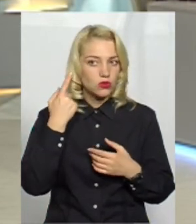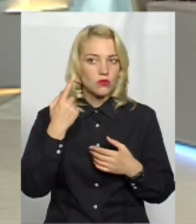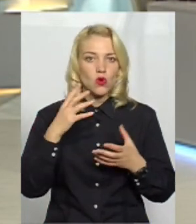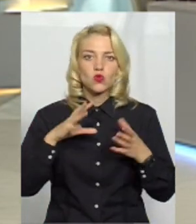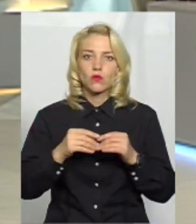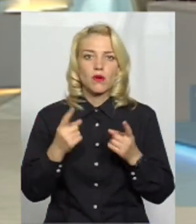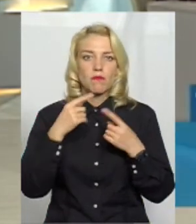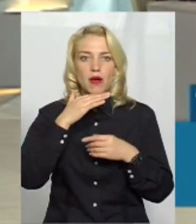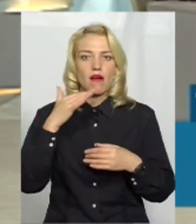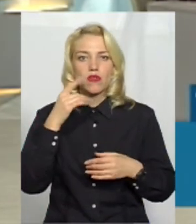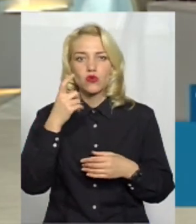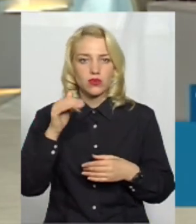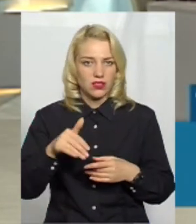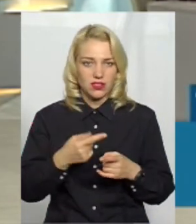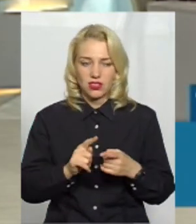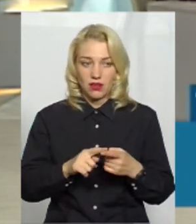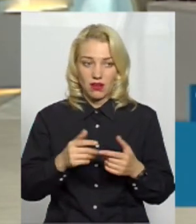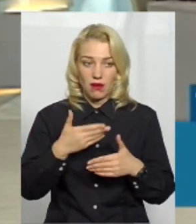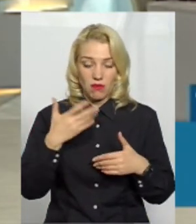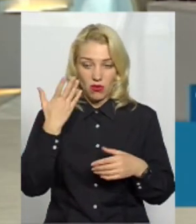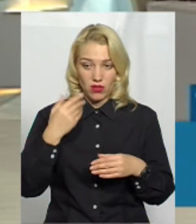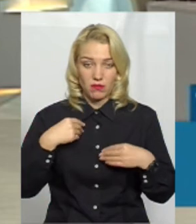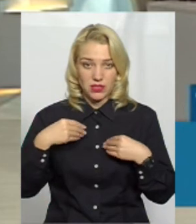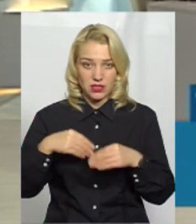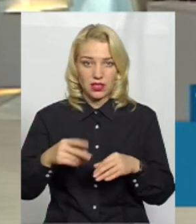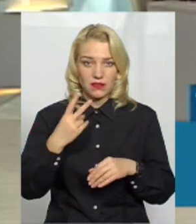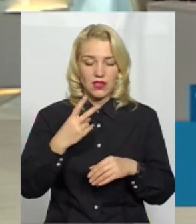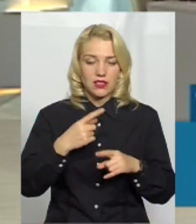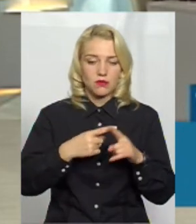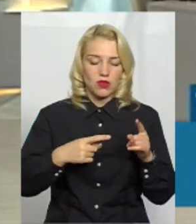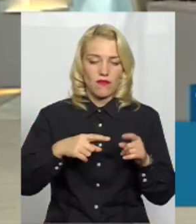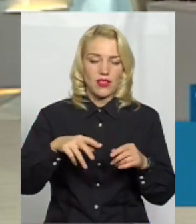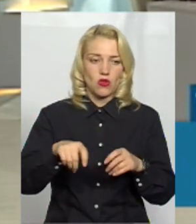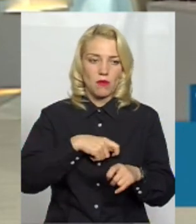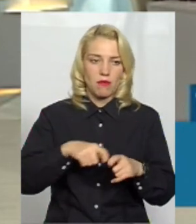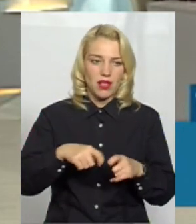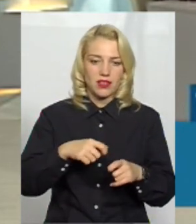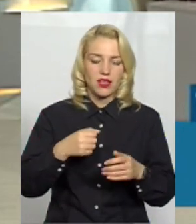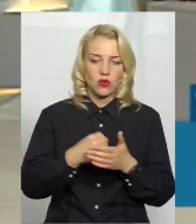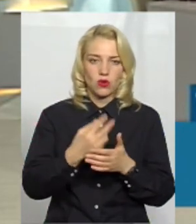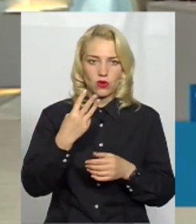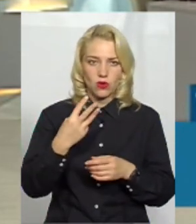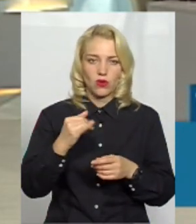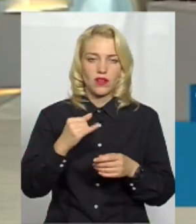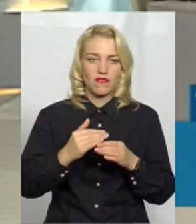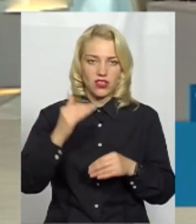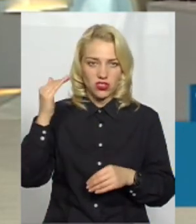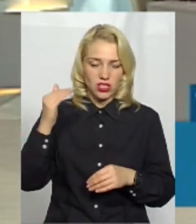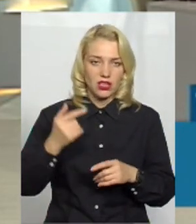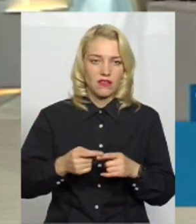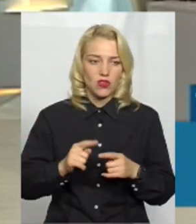здається, що багато. От цьому році липи садили від 2,5 метра до 3 і вище. Вони